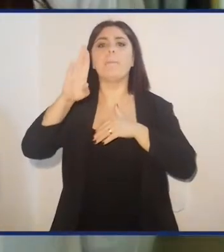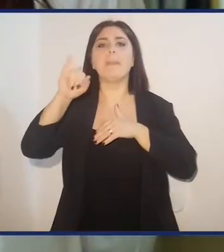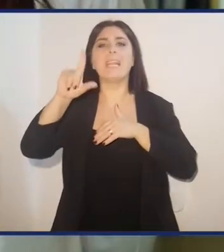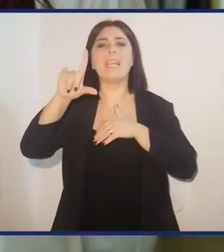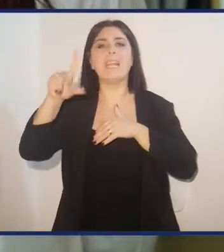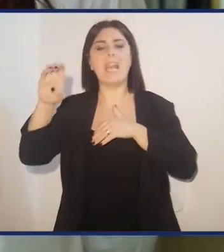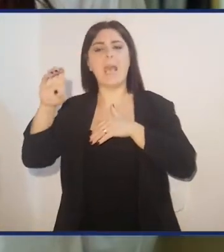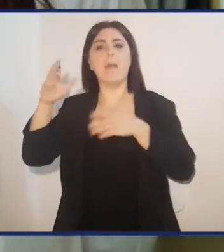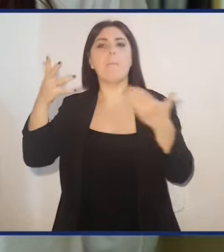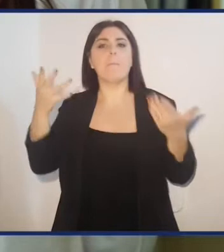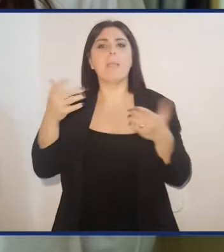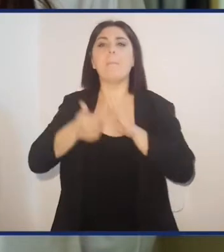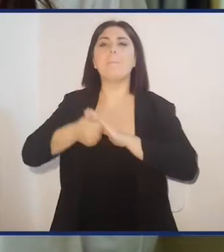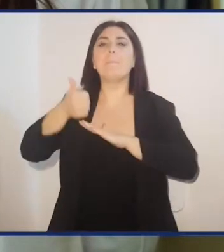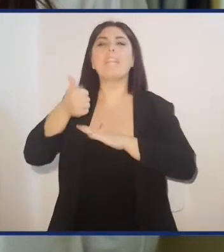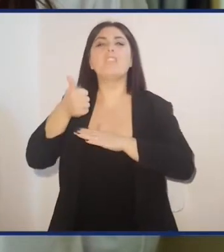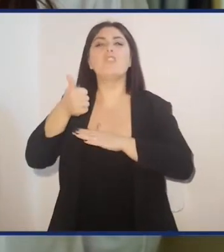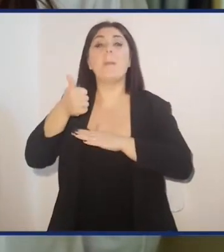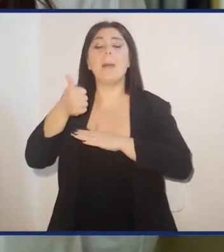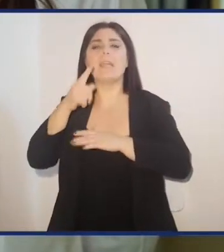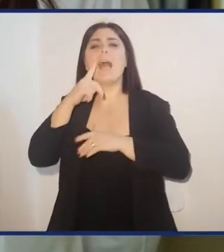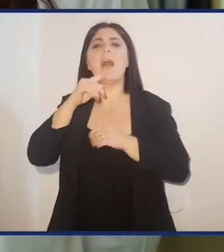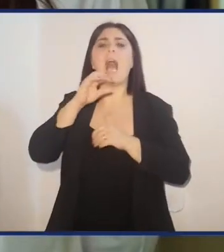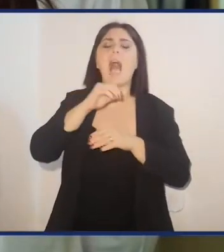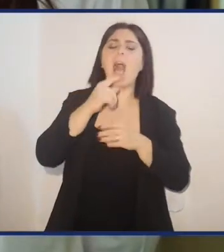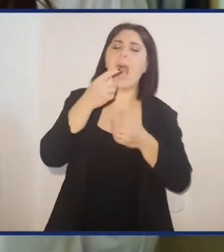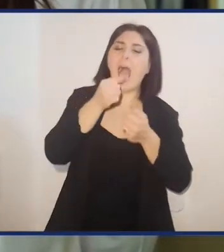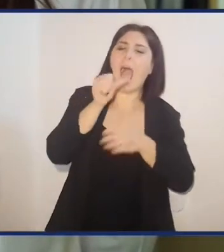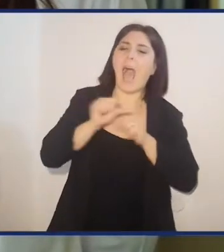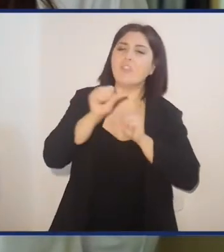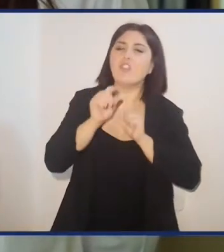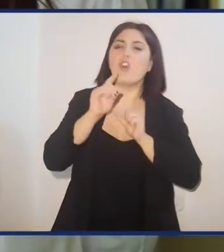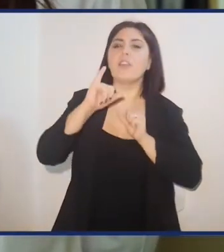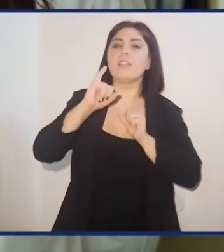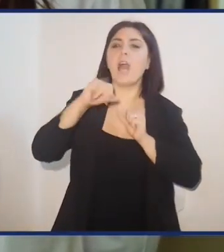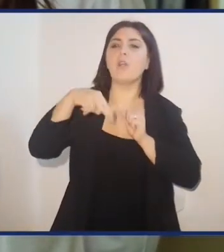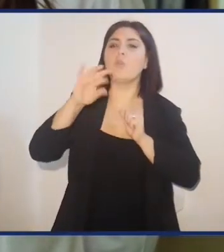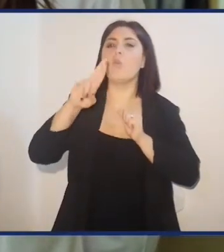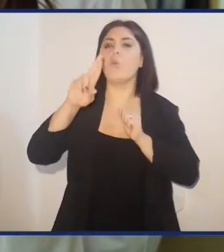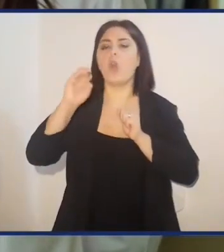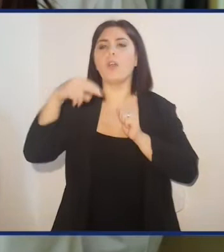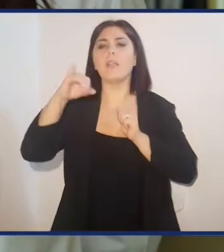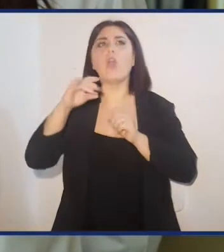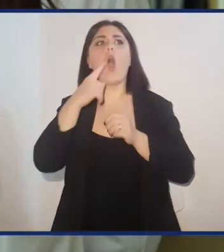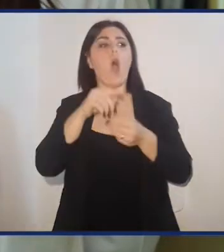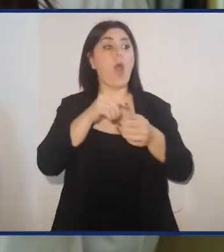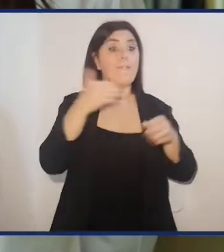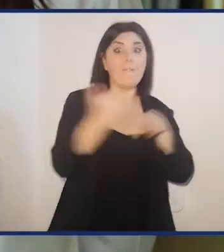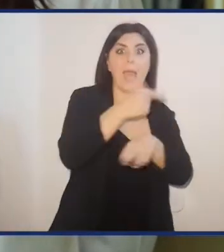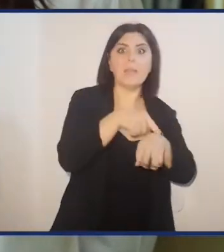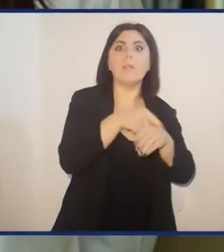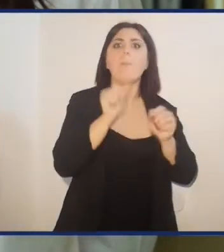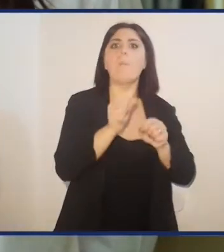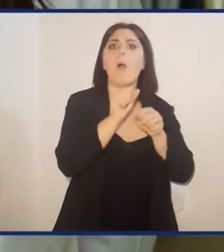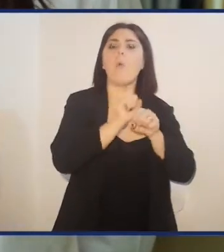per veicolare principi attivi come acido ialluronico, per favorire la guarigione anche delle ferite, per